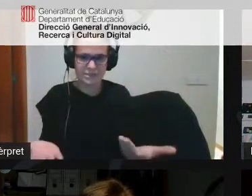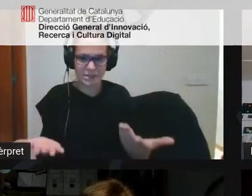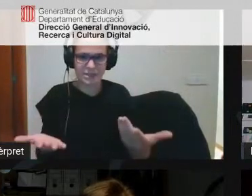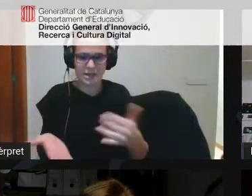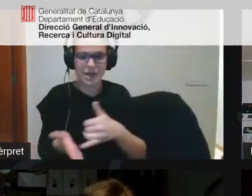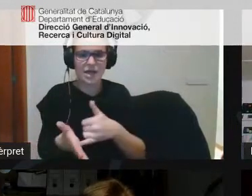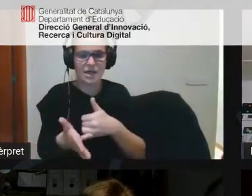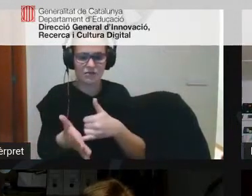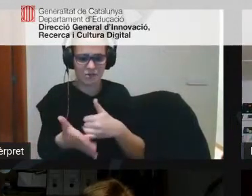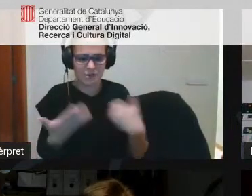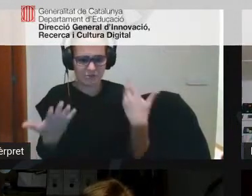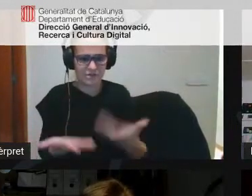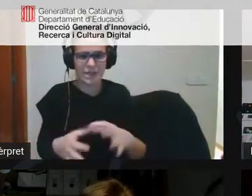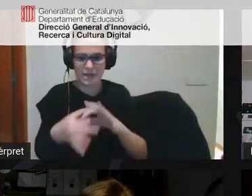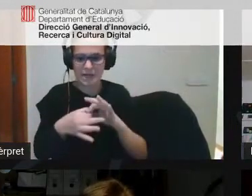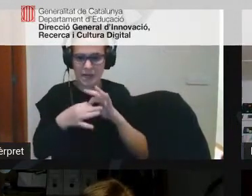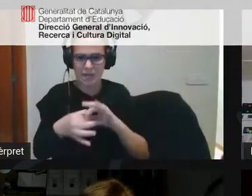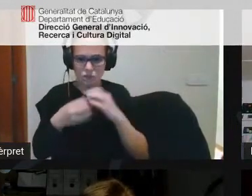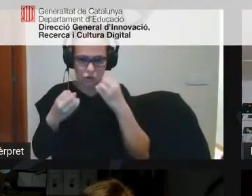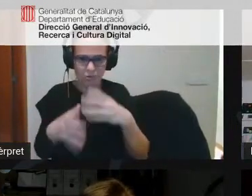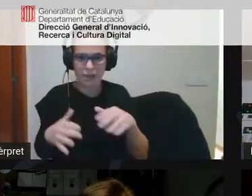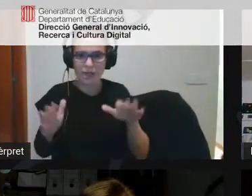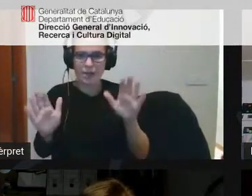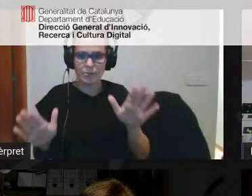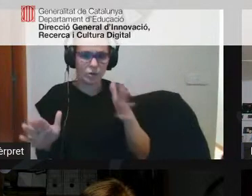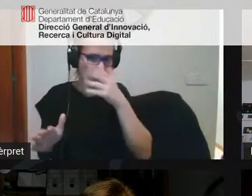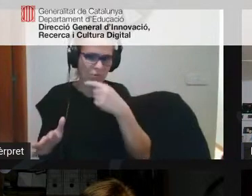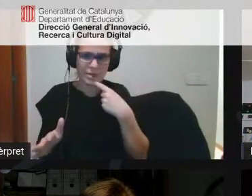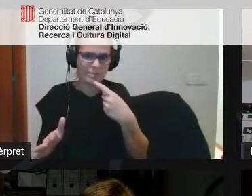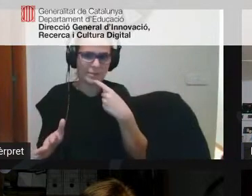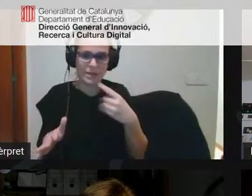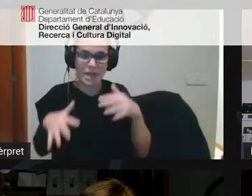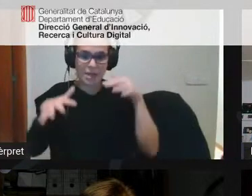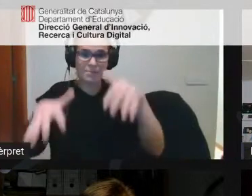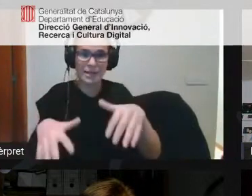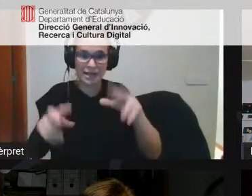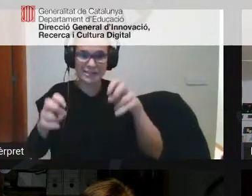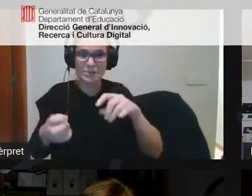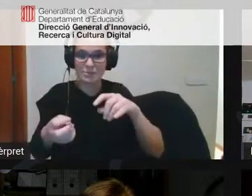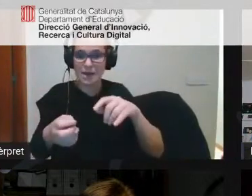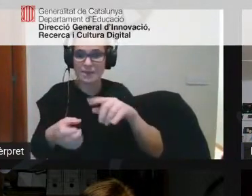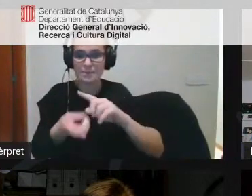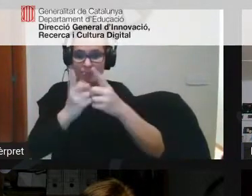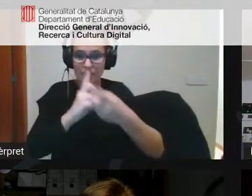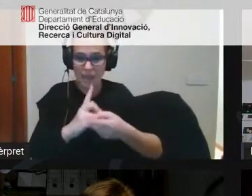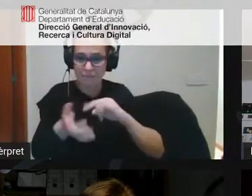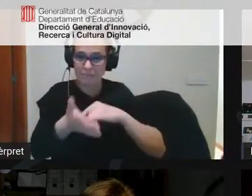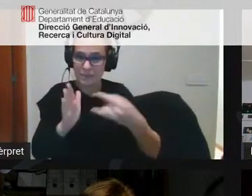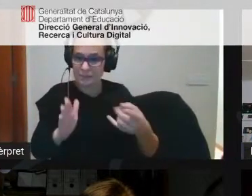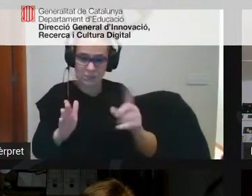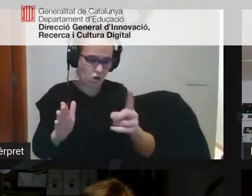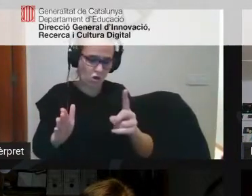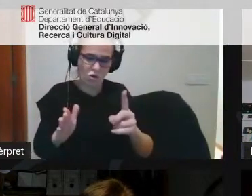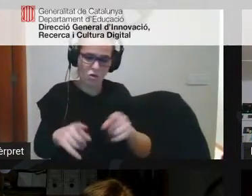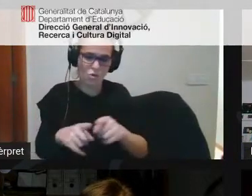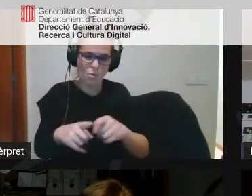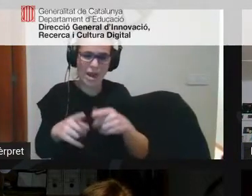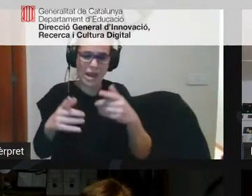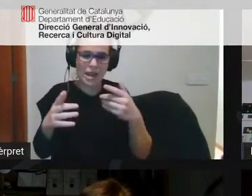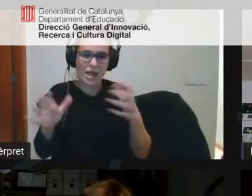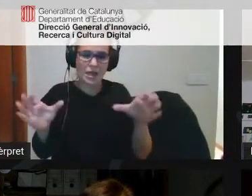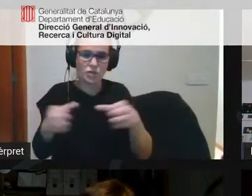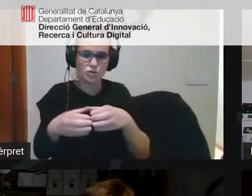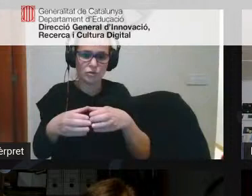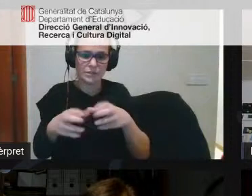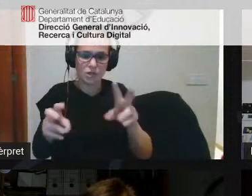feble hi havia bona relació però no podem dir que estiguessin implicades en el nostre canvi tan activament com ho està la nova junta